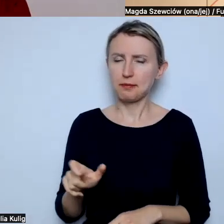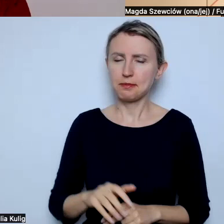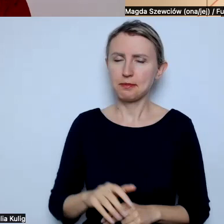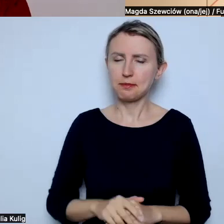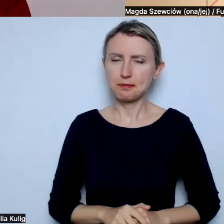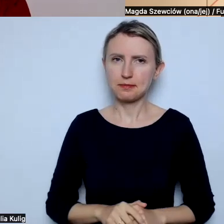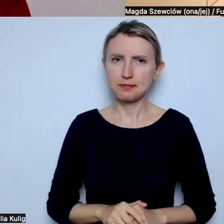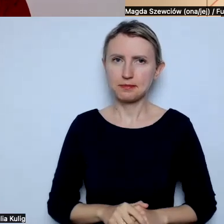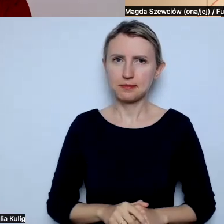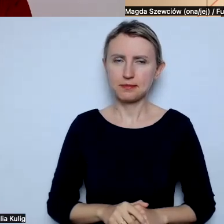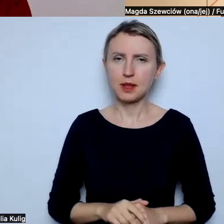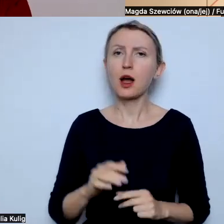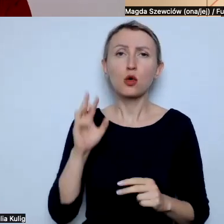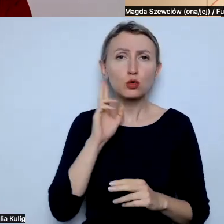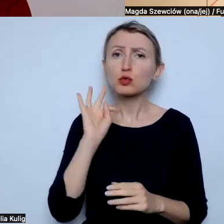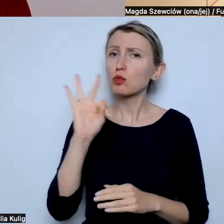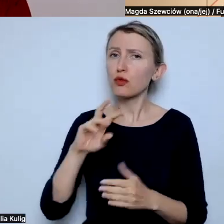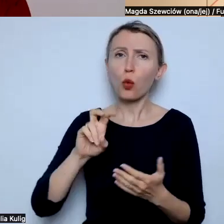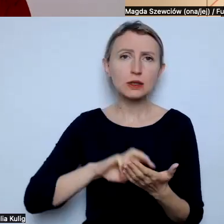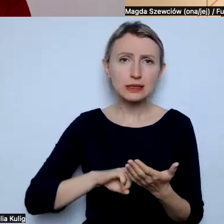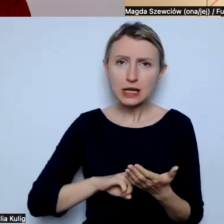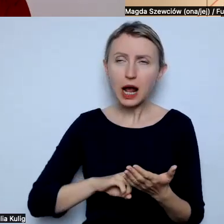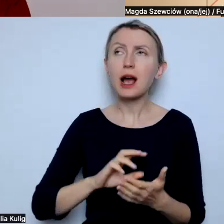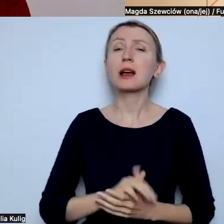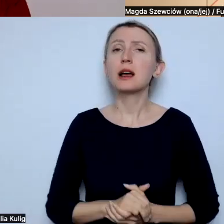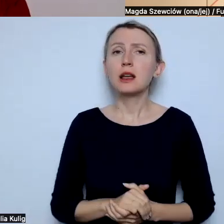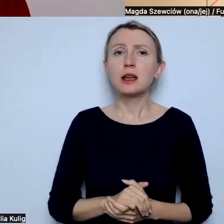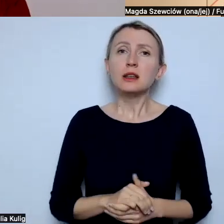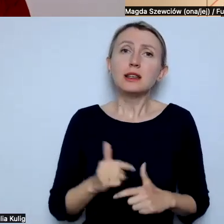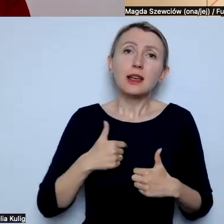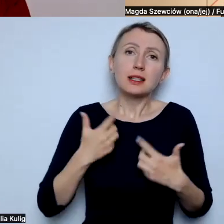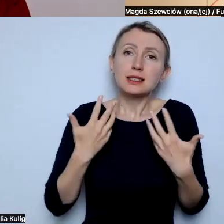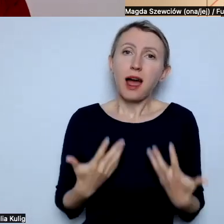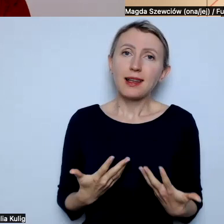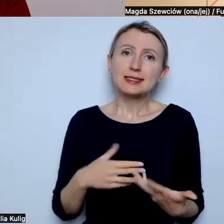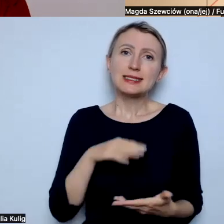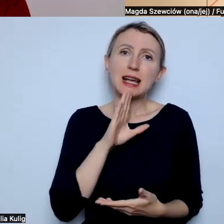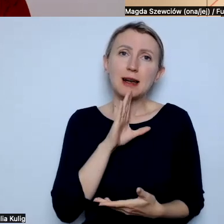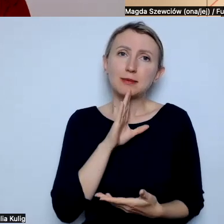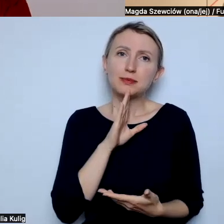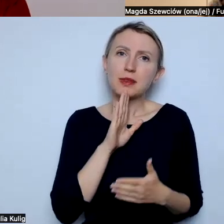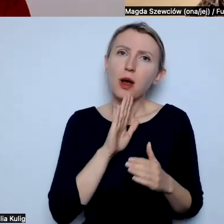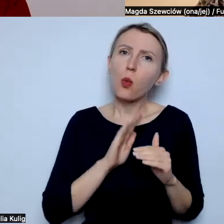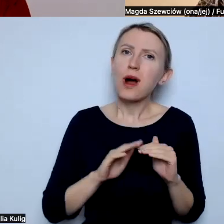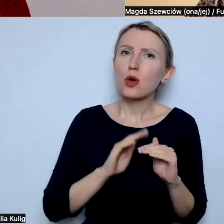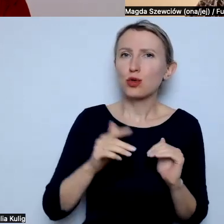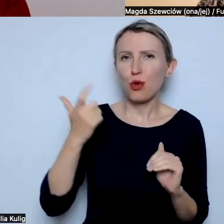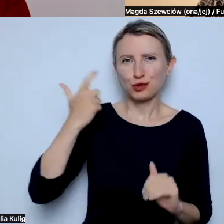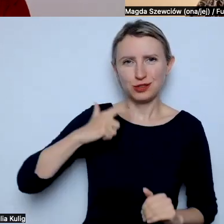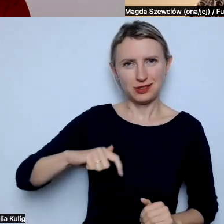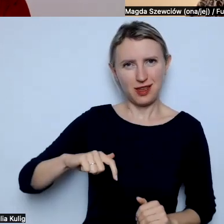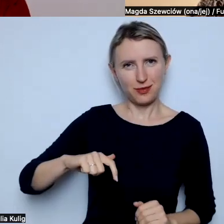ten strach i znowu chyba bym zachęciła do takiej łagodności względem siebie, to znaczy takiej